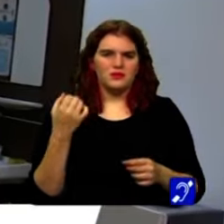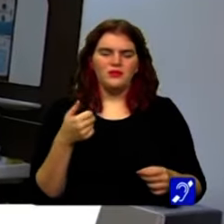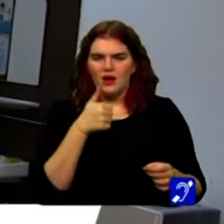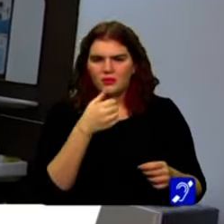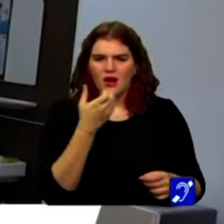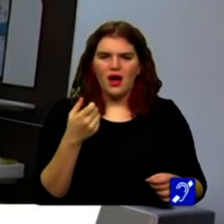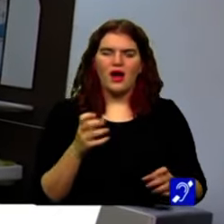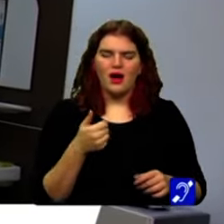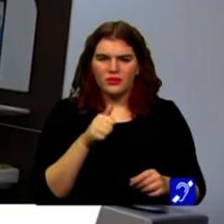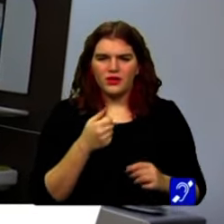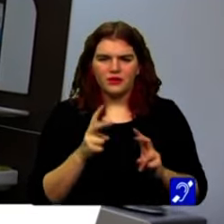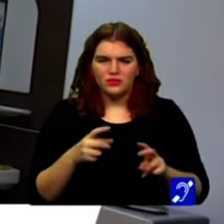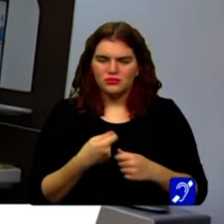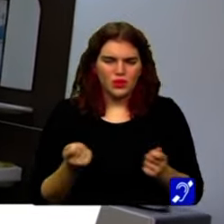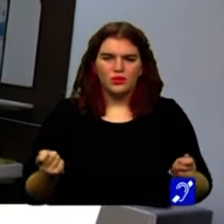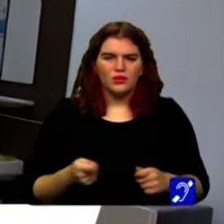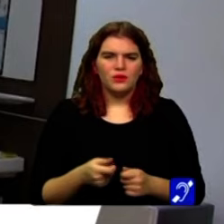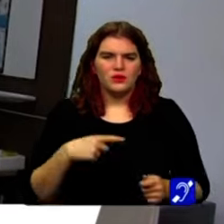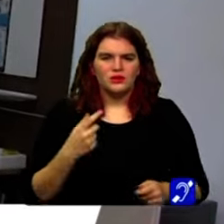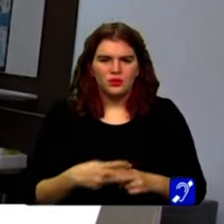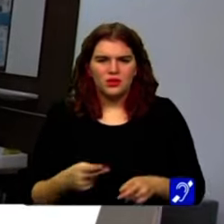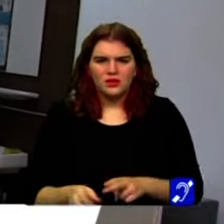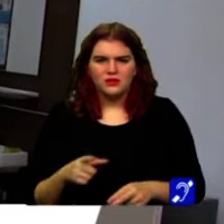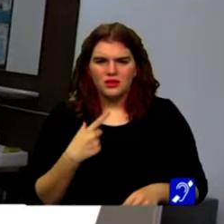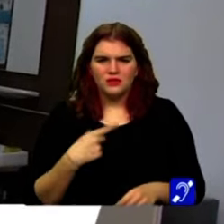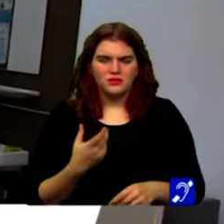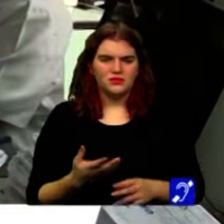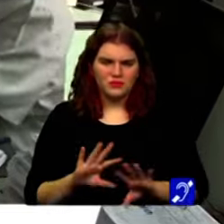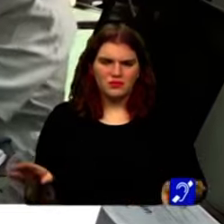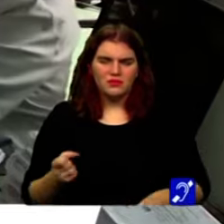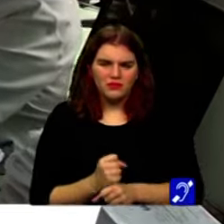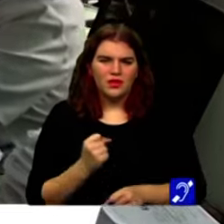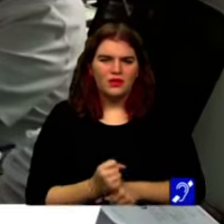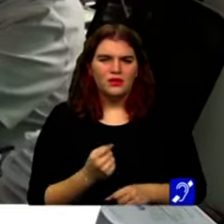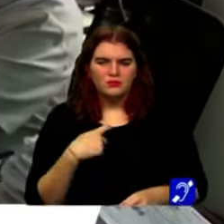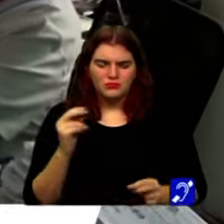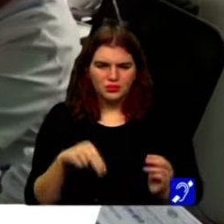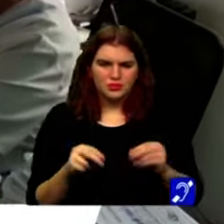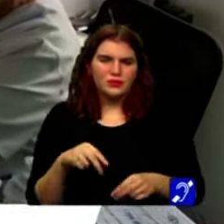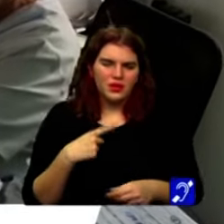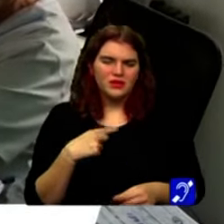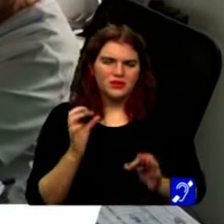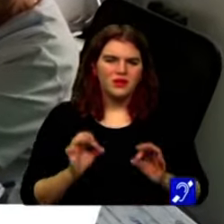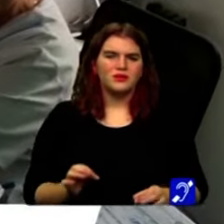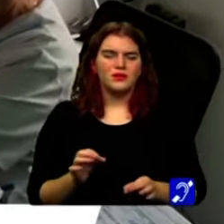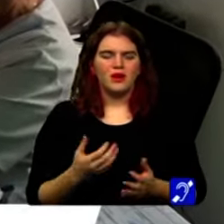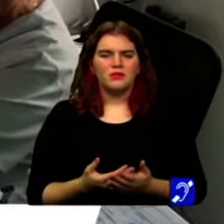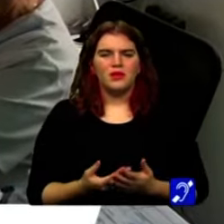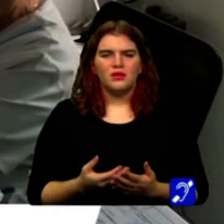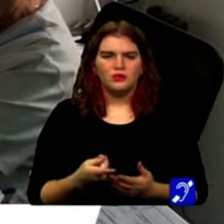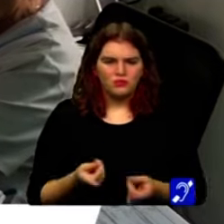apă caldă, apă rece, curățenia la dispensar. Tot ce înseamnă întreținere este asigurat de